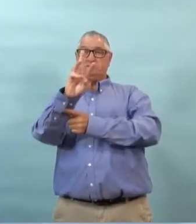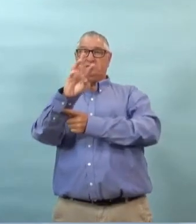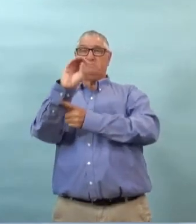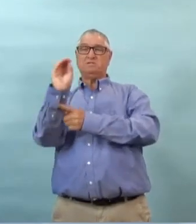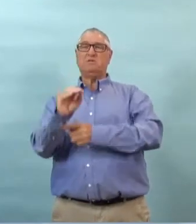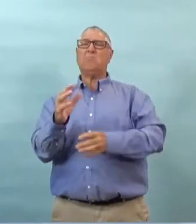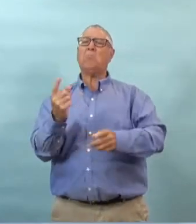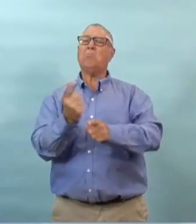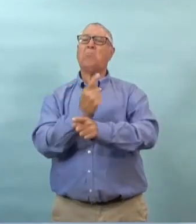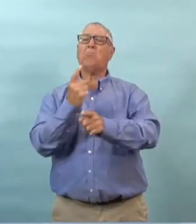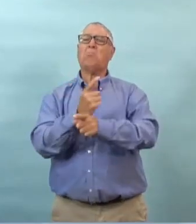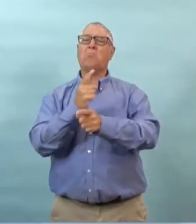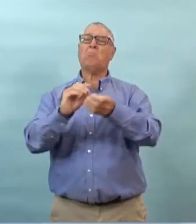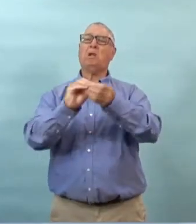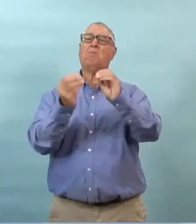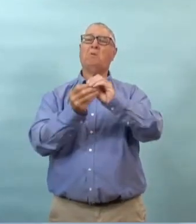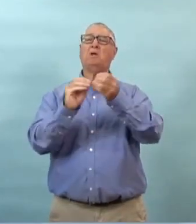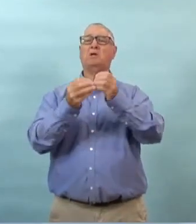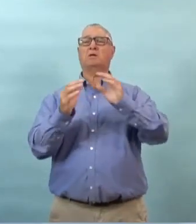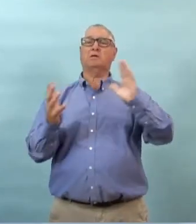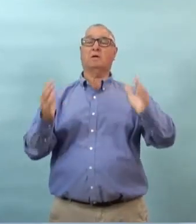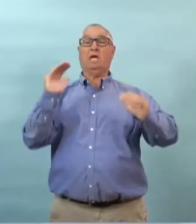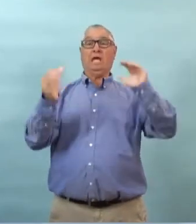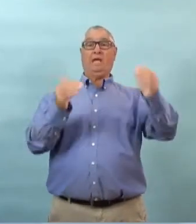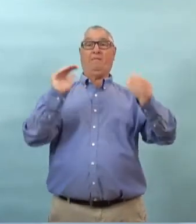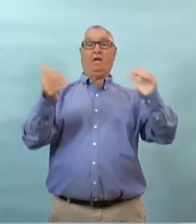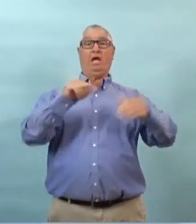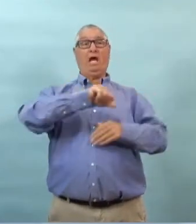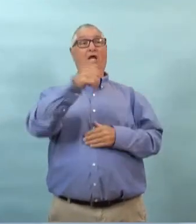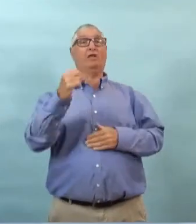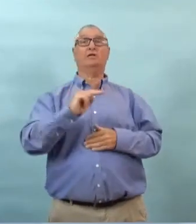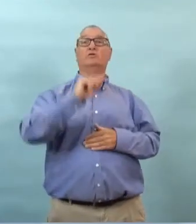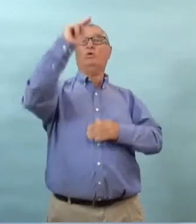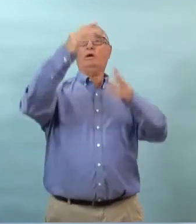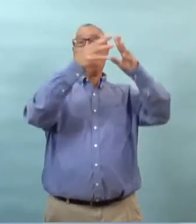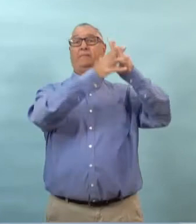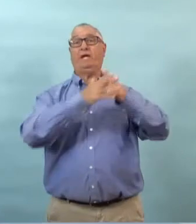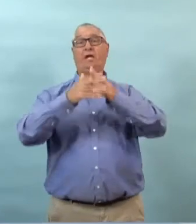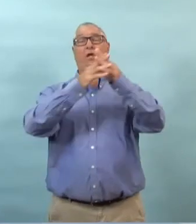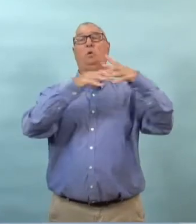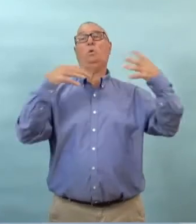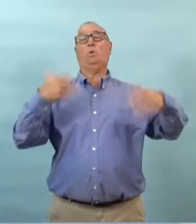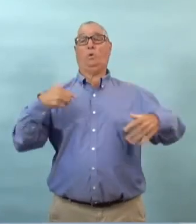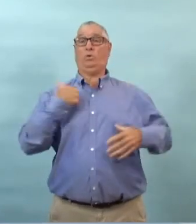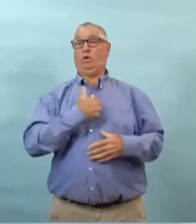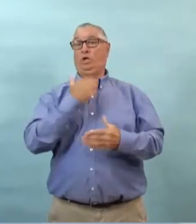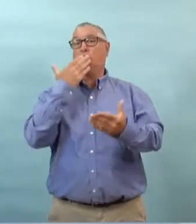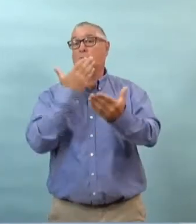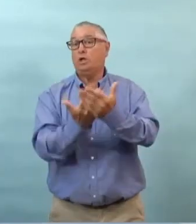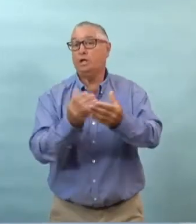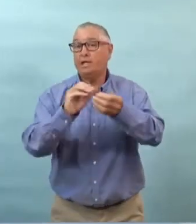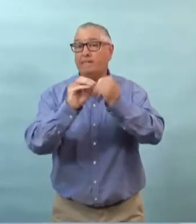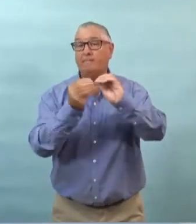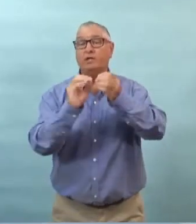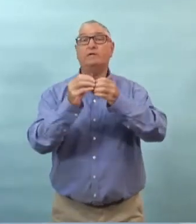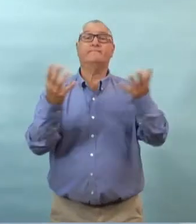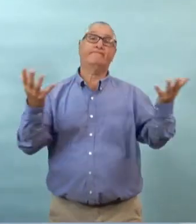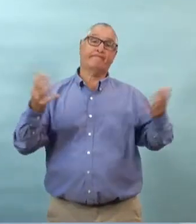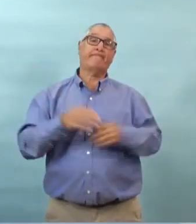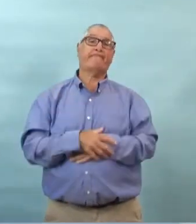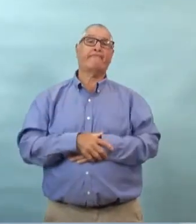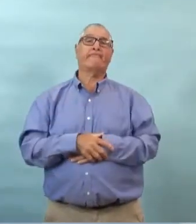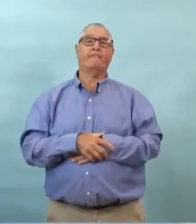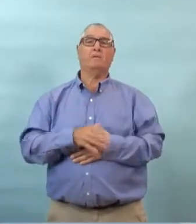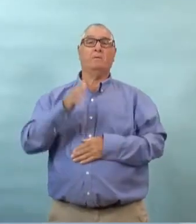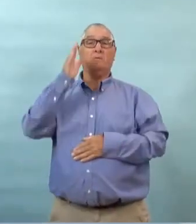un cas de trop mais c'est quand même un chiffre qui est enviable selon là où vous vous trouvez en amérique du nord à l'heure actuelle au fil du temps le docteur ou ça